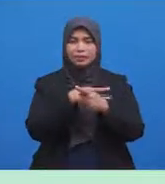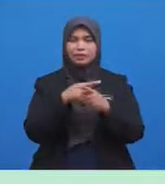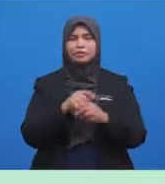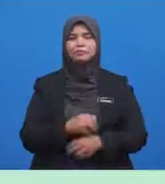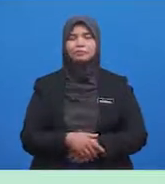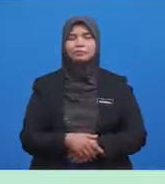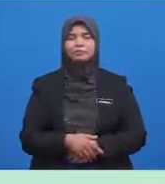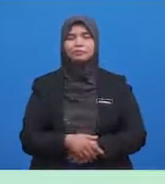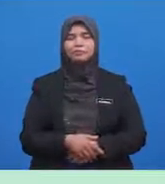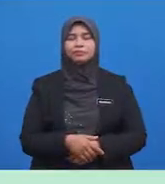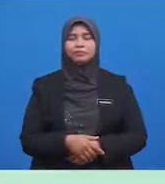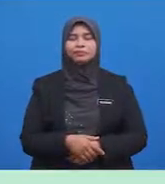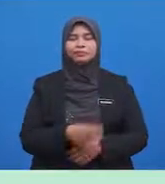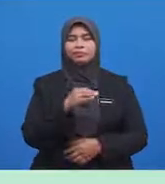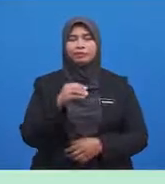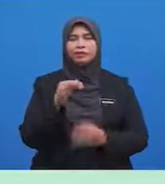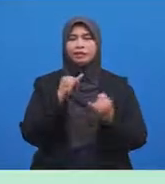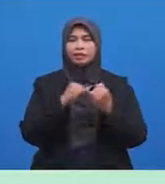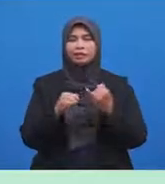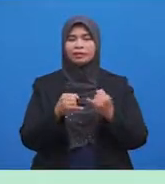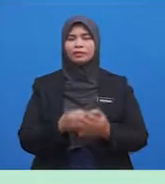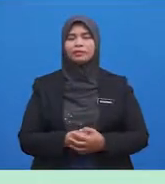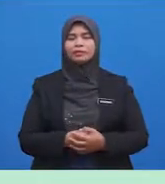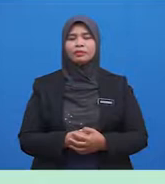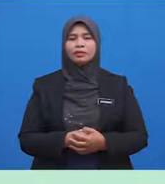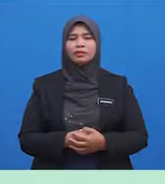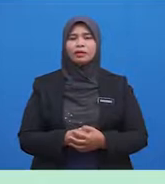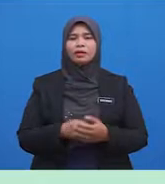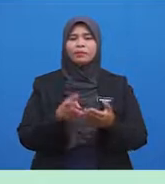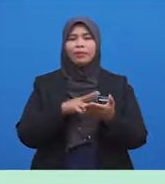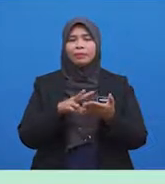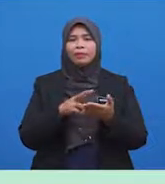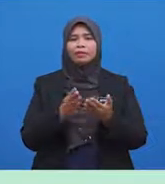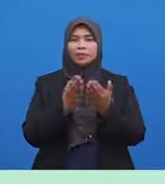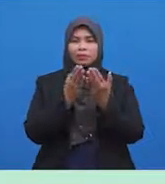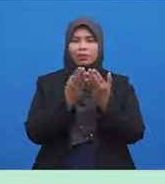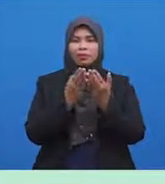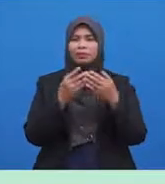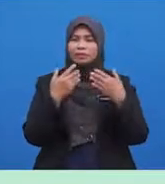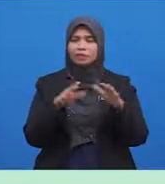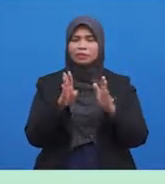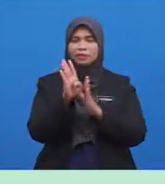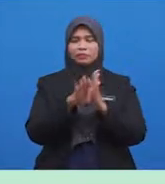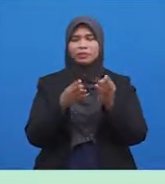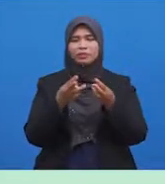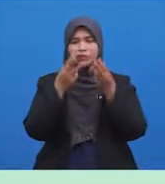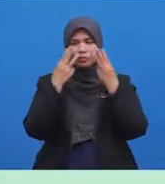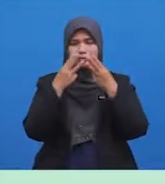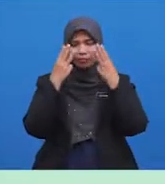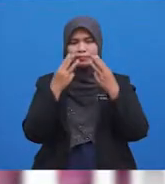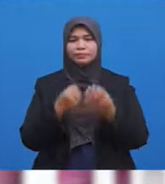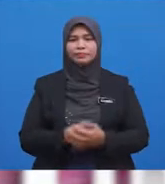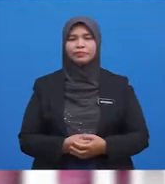juga Dan yang terakhir, membaca doa selepas wuduk